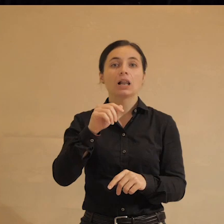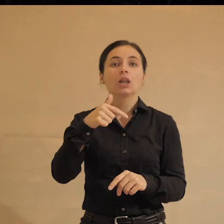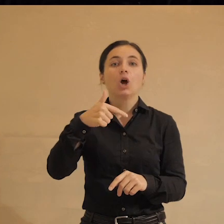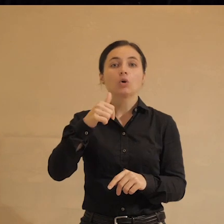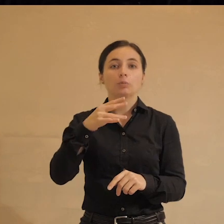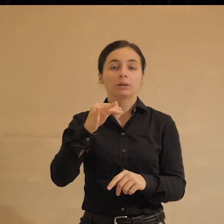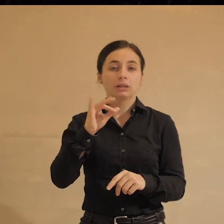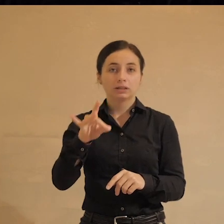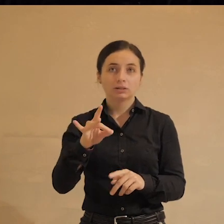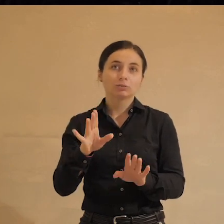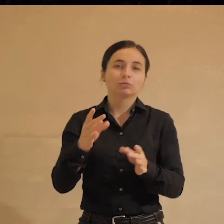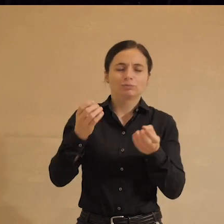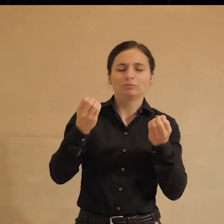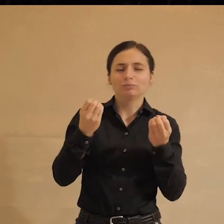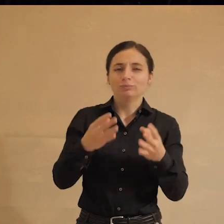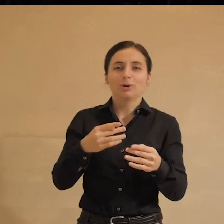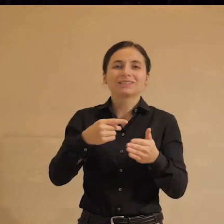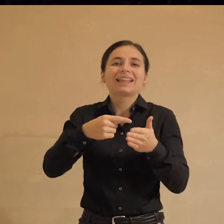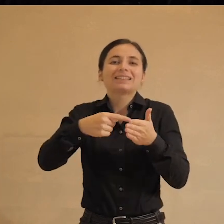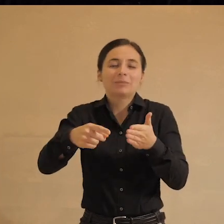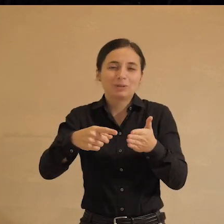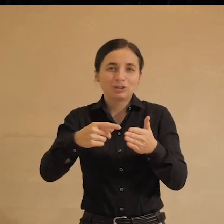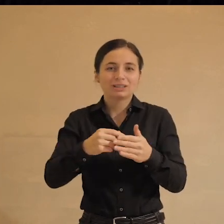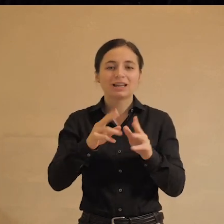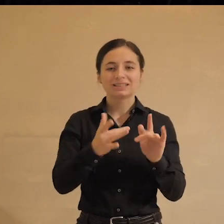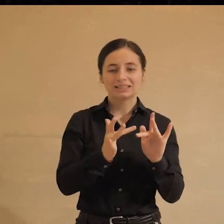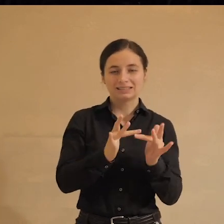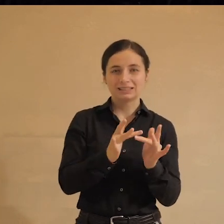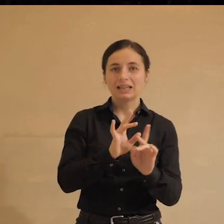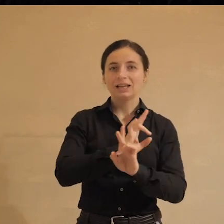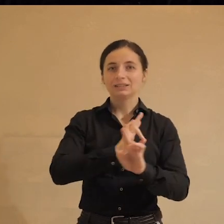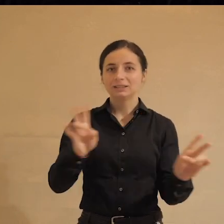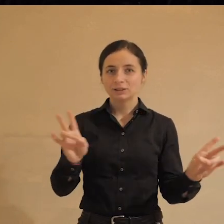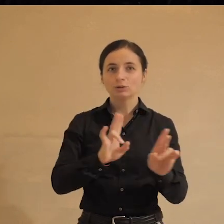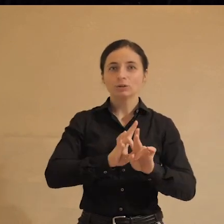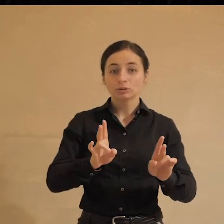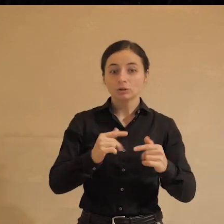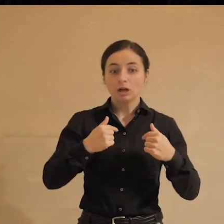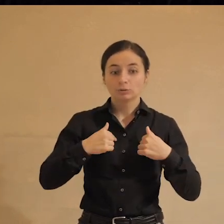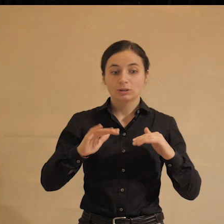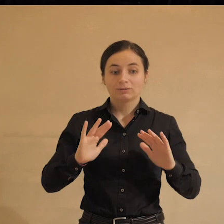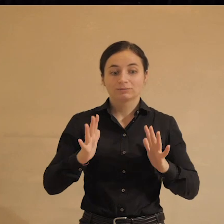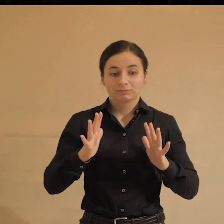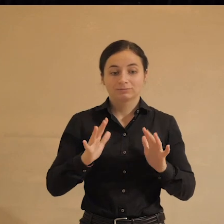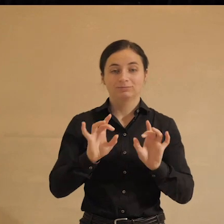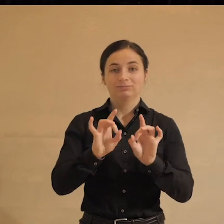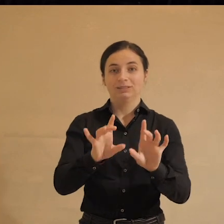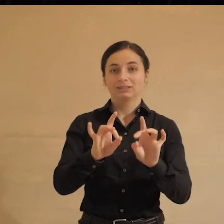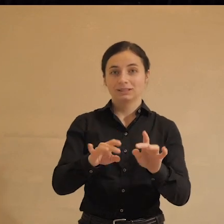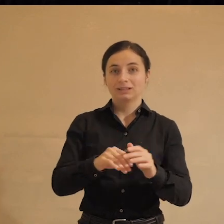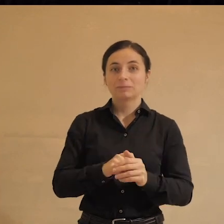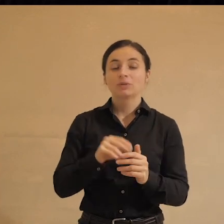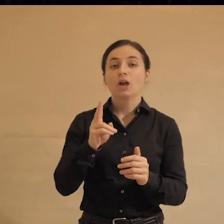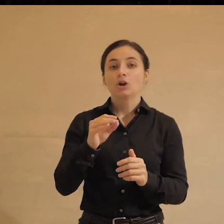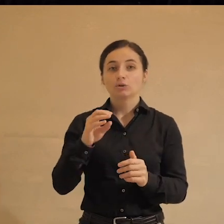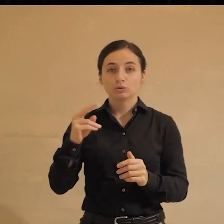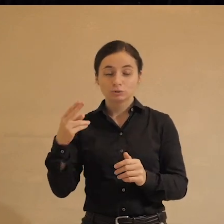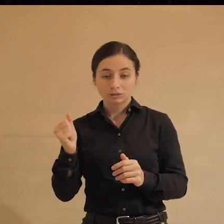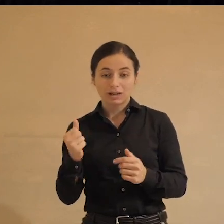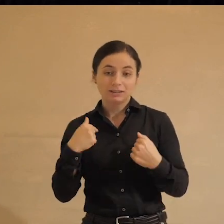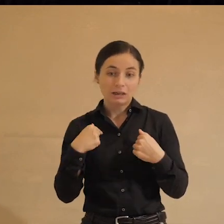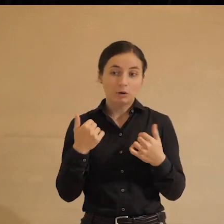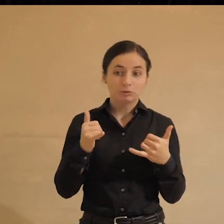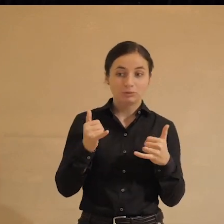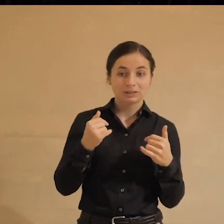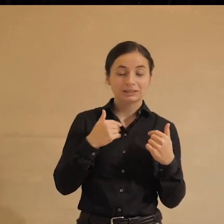Опять же, это совершенно рандомное замечание. Как пишут в интернетах, никто, совершенно никто, а тут я внезапно решила вам сообщить про Кутузку. Но раз я про это узнала